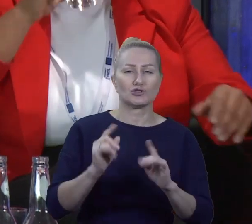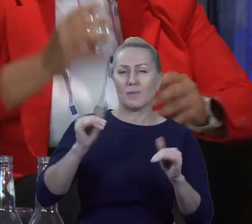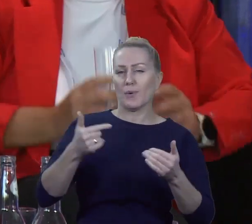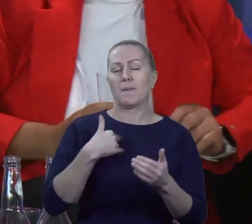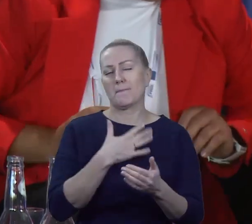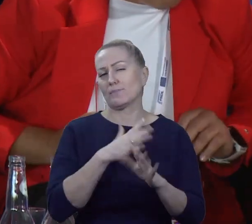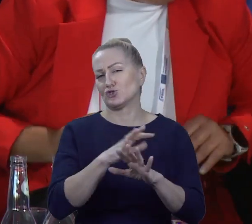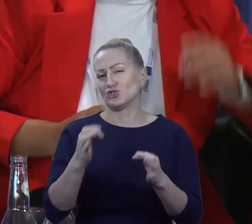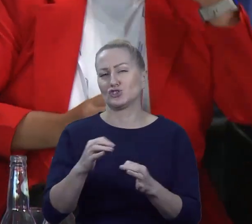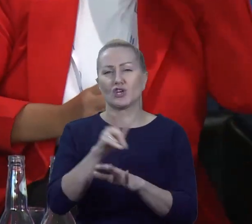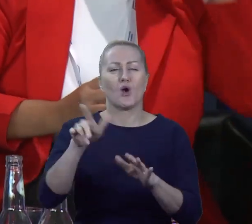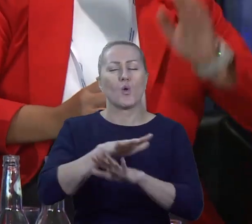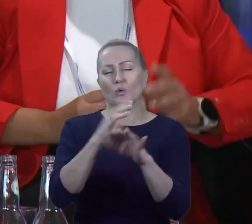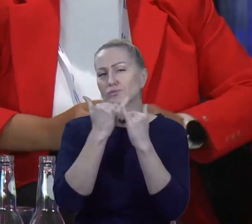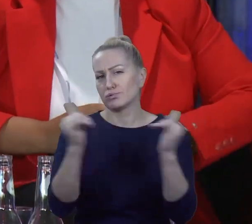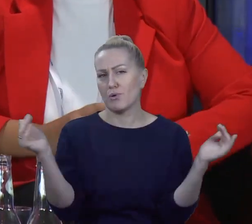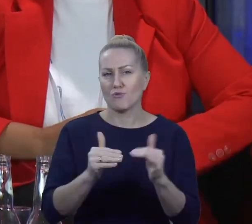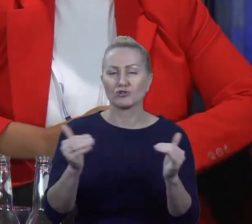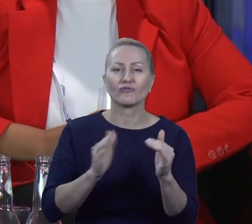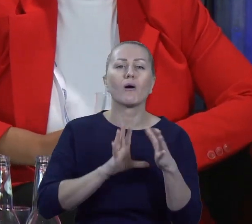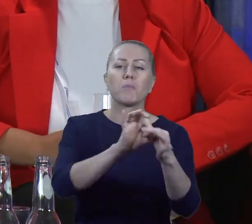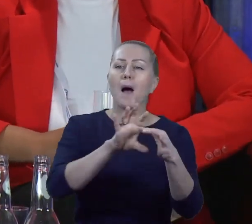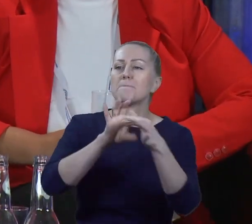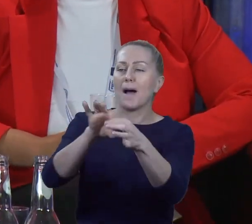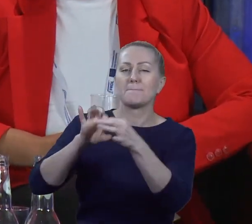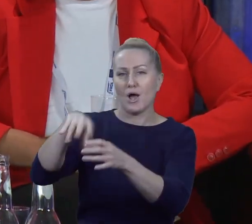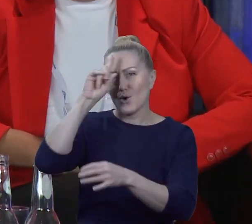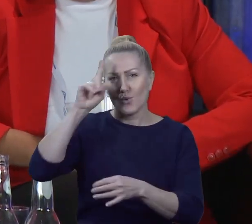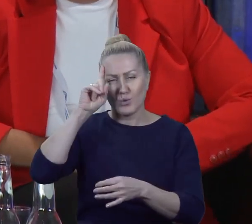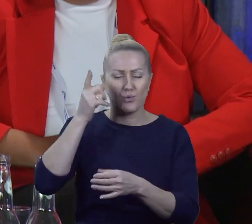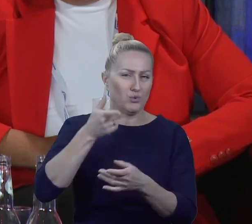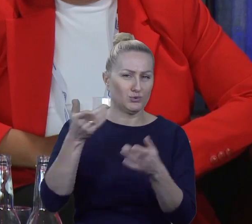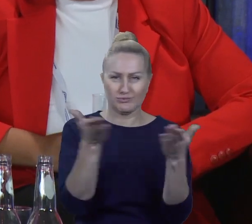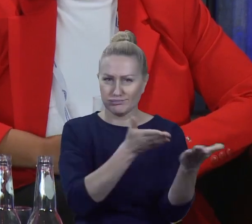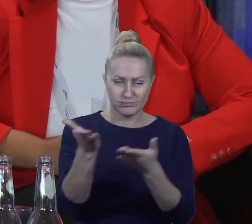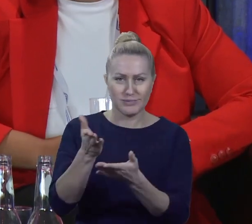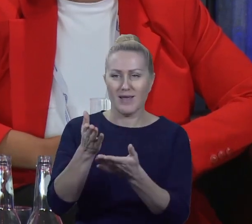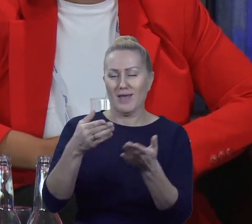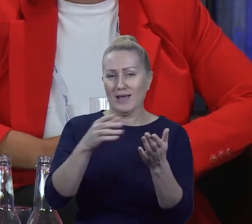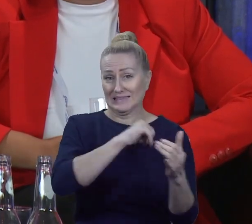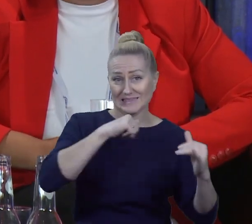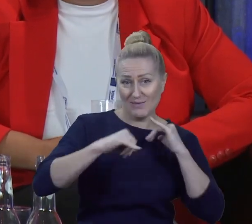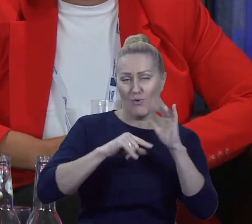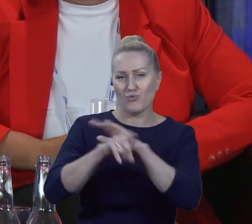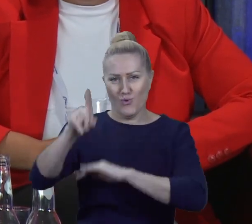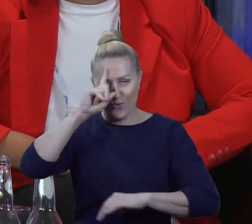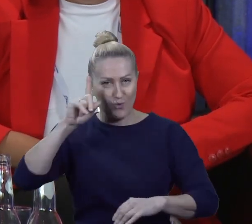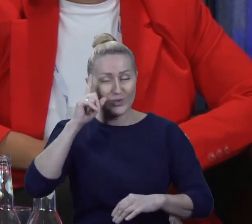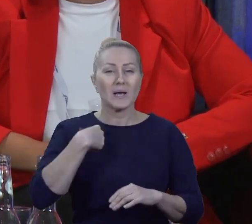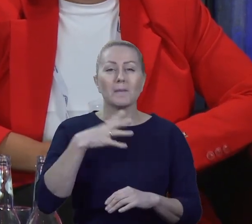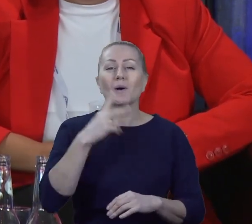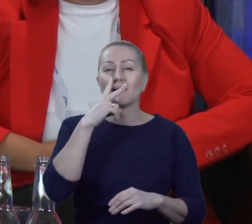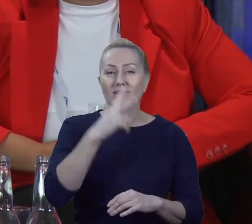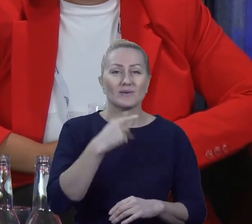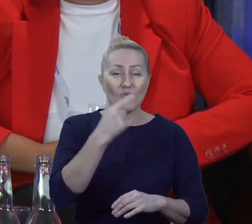różnych możliwości bezpośredniego dotarcia mieszkaniec, samorząd i to mówiłem, poprzez każdej chwili